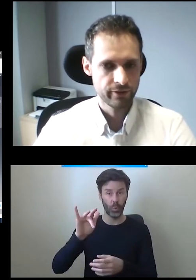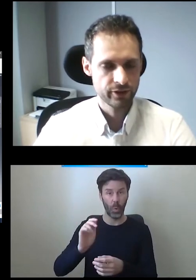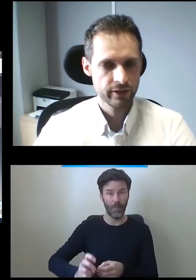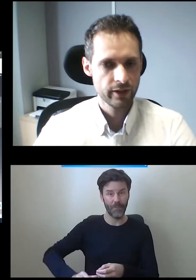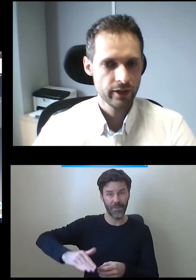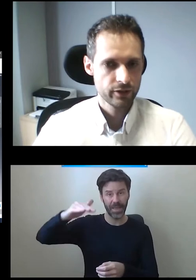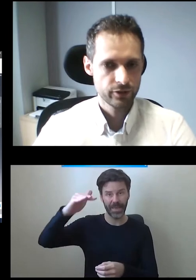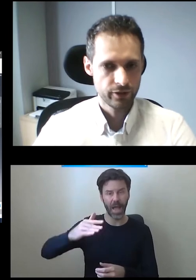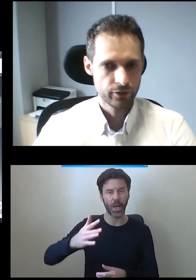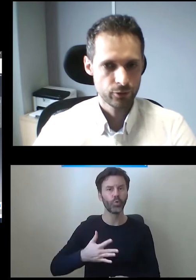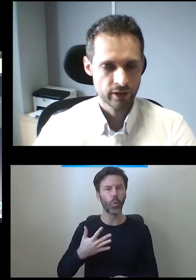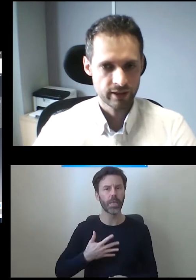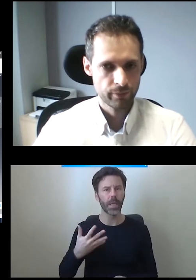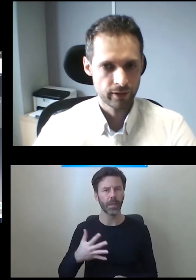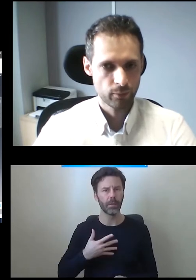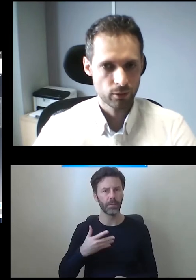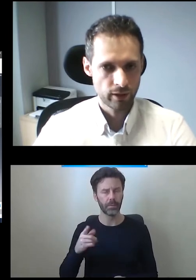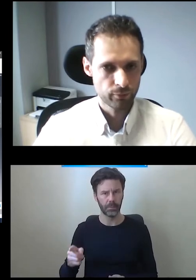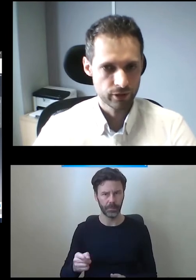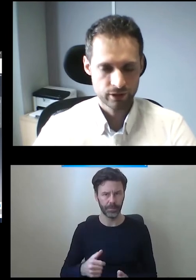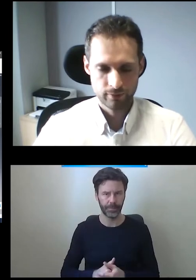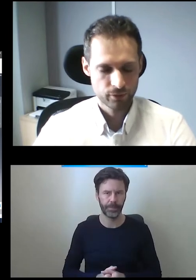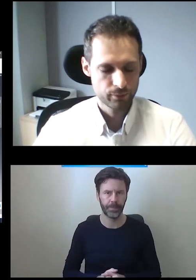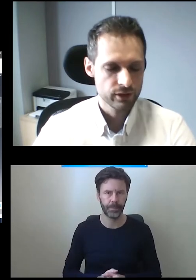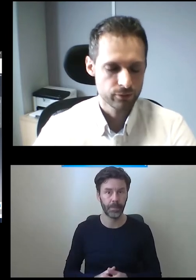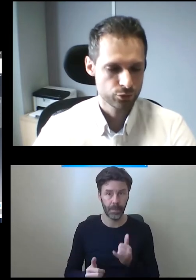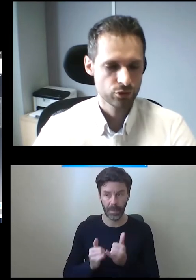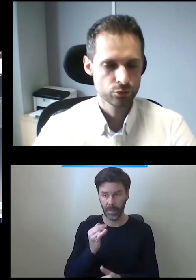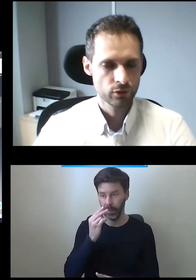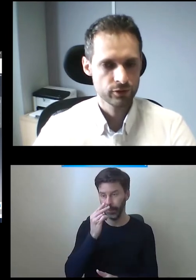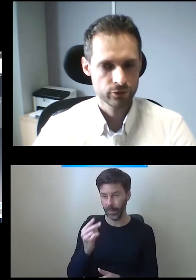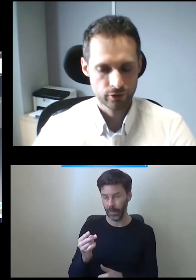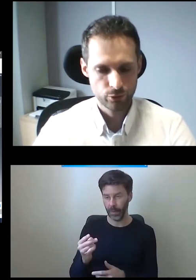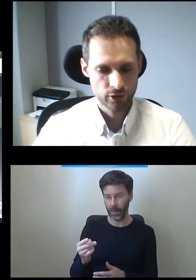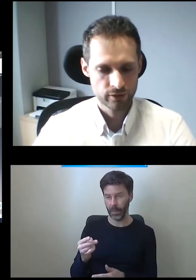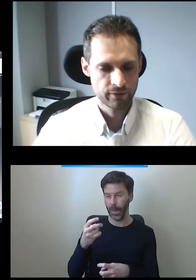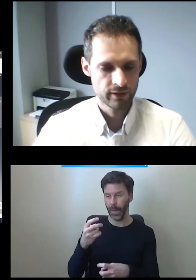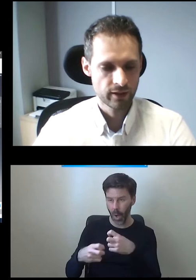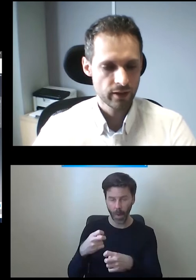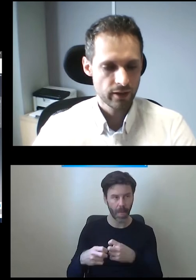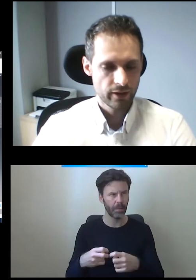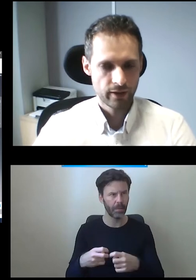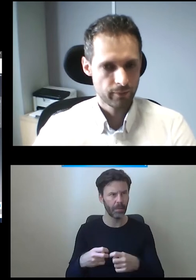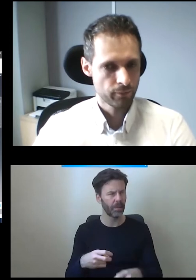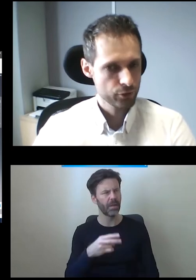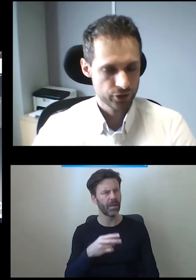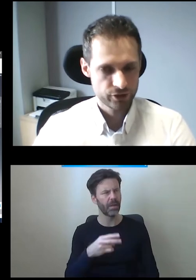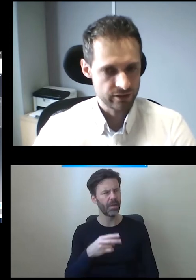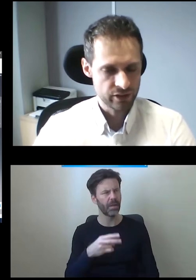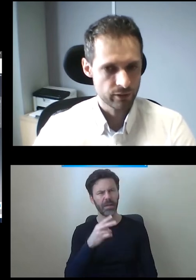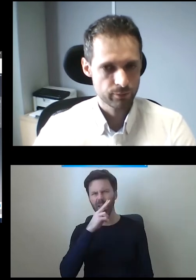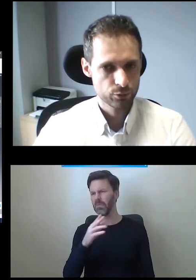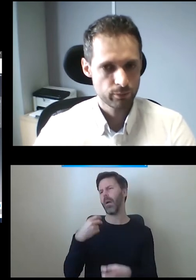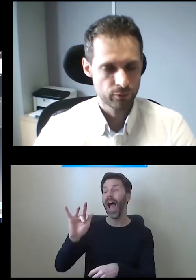windzie, czyli już na etapie problemu, jeszcze może przed tym, iż użytkownik się zorientuje, że ta winda może